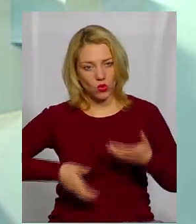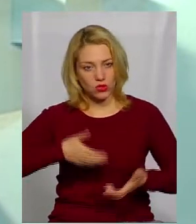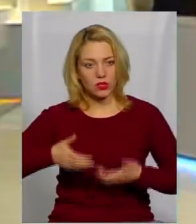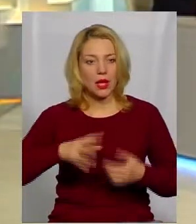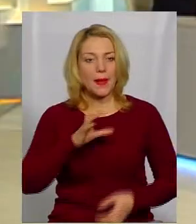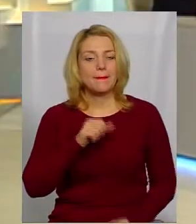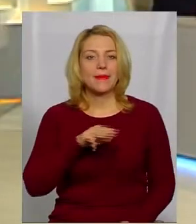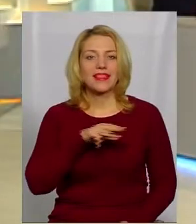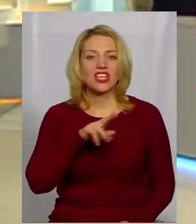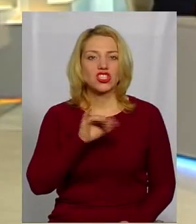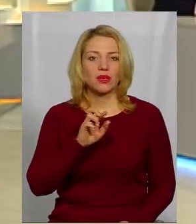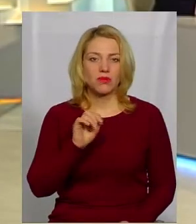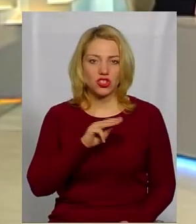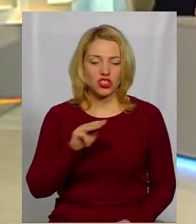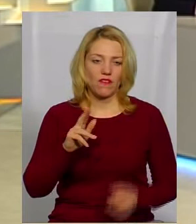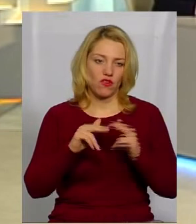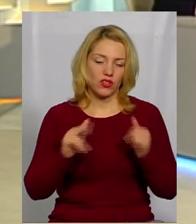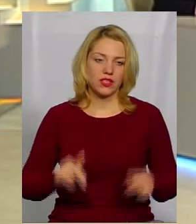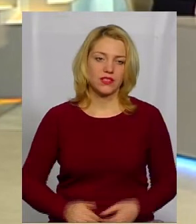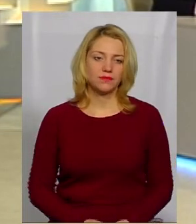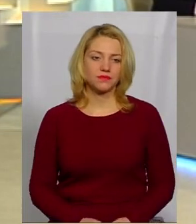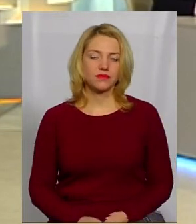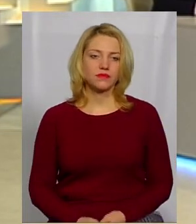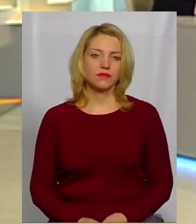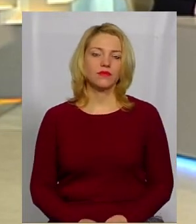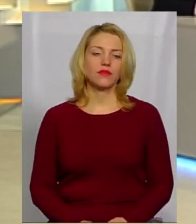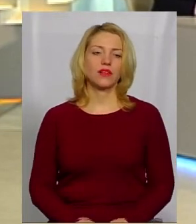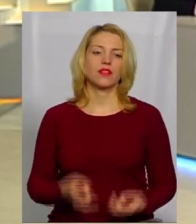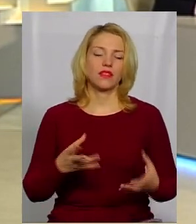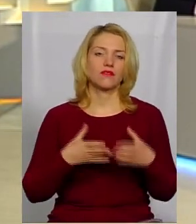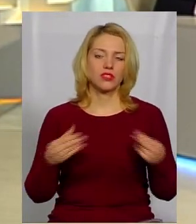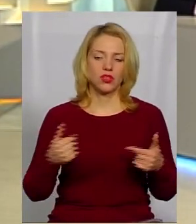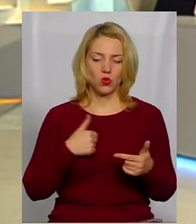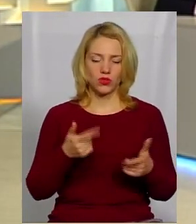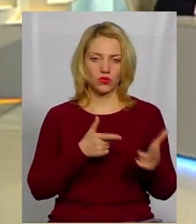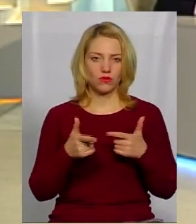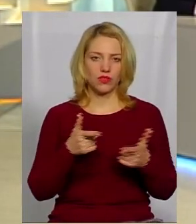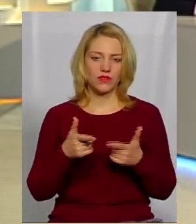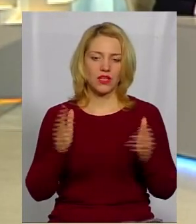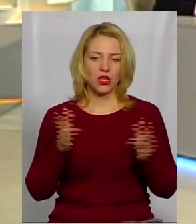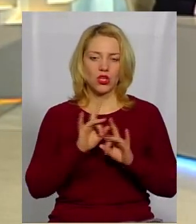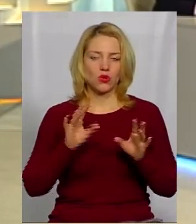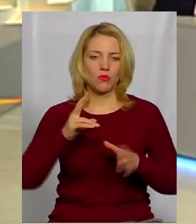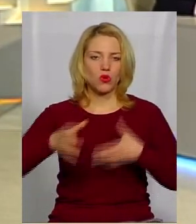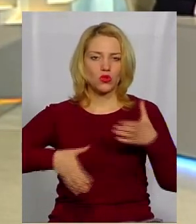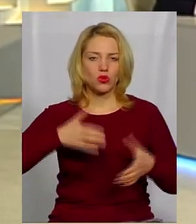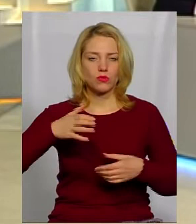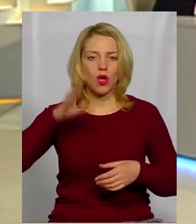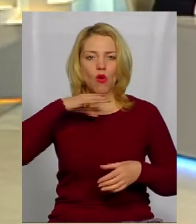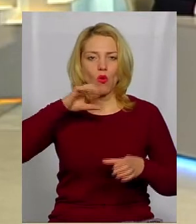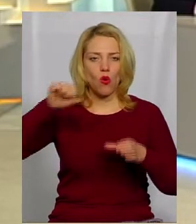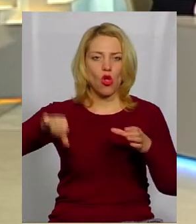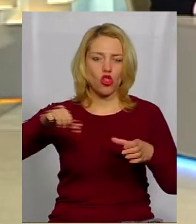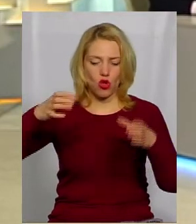Меджебільської фортеці. Вікторі, навесні у нас на каналі транслювався сюжет про розкопки колодязя в офіцерській